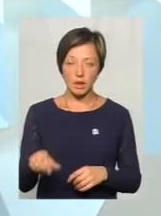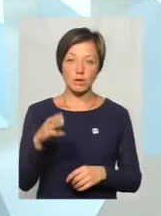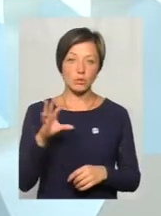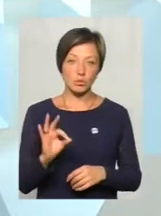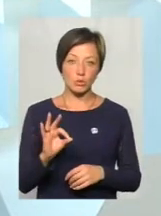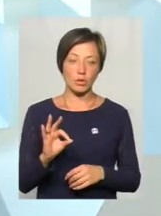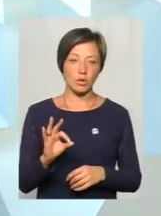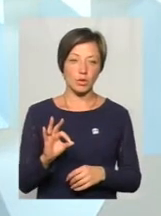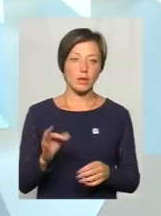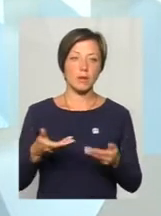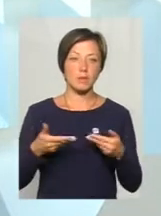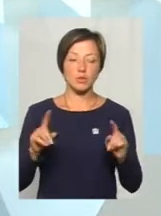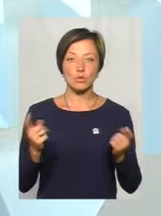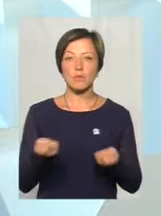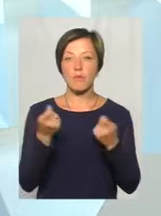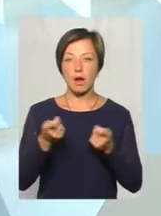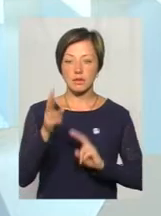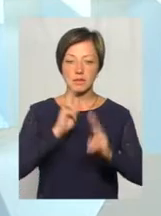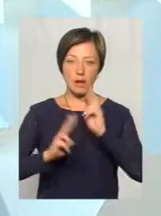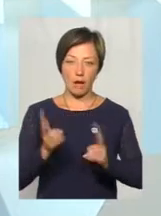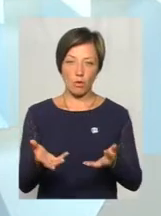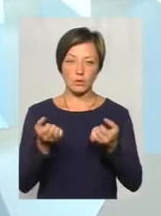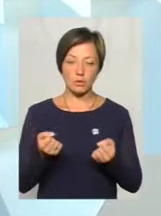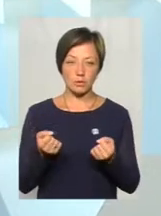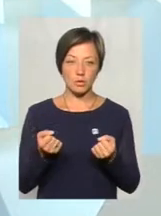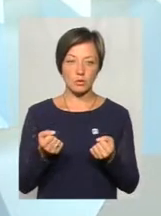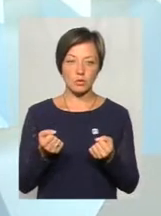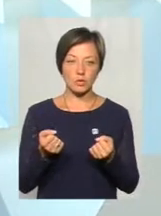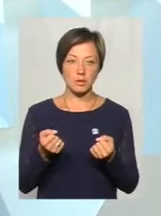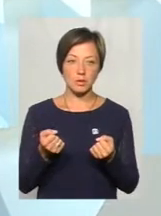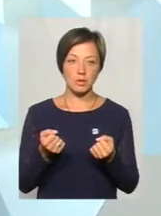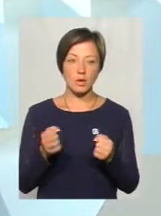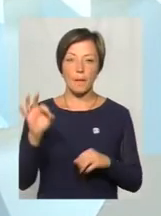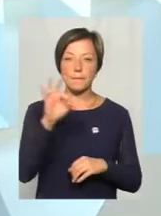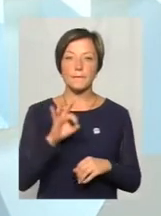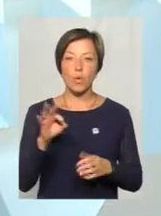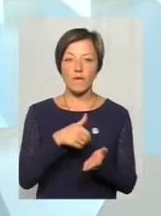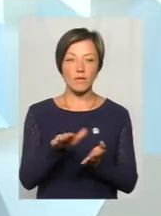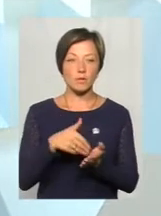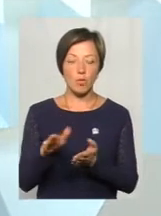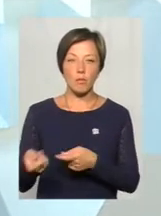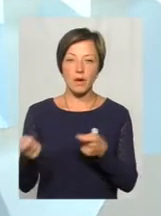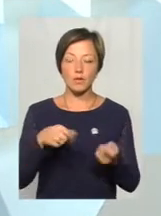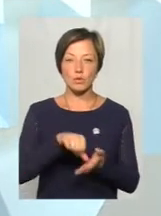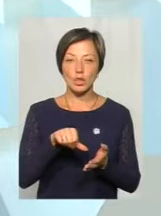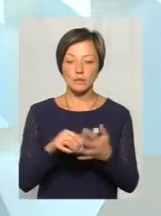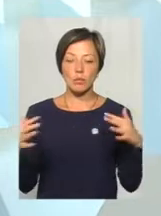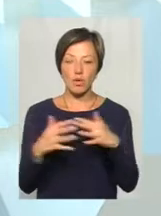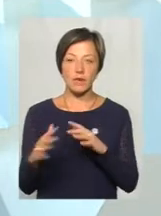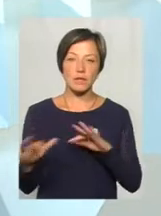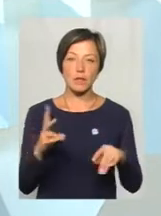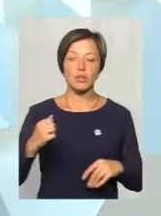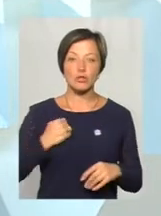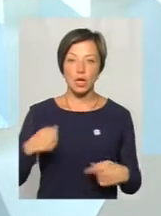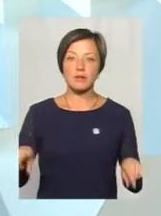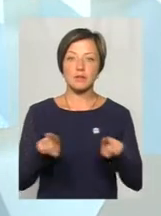ми дуже мало скарг отримаємо щодо відмов перевезення учасників бойових дій. На